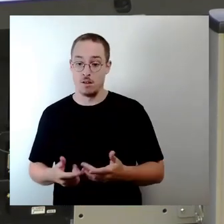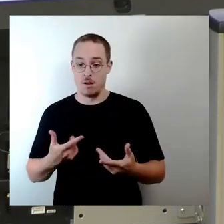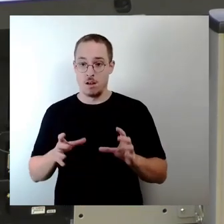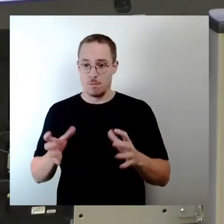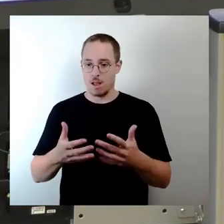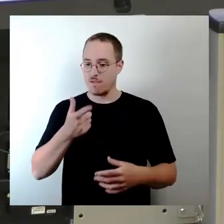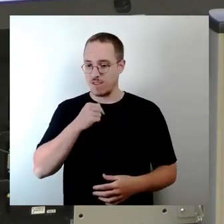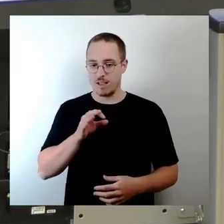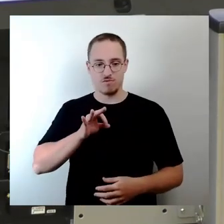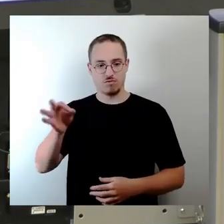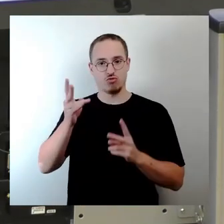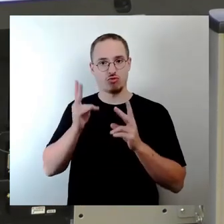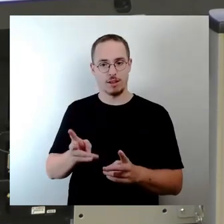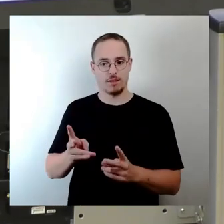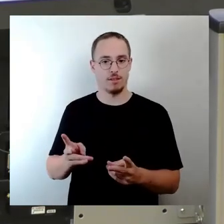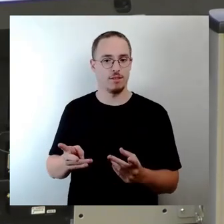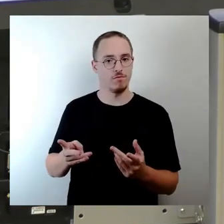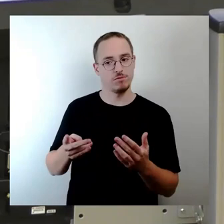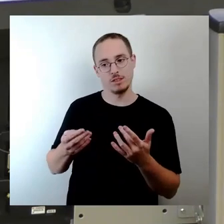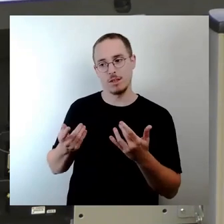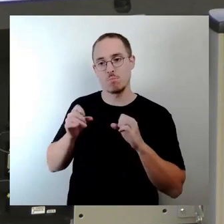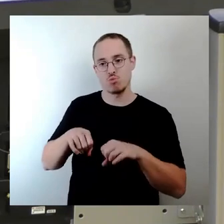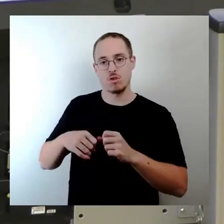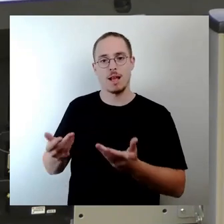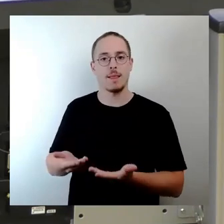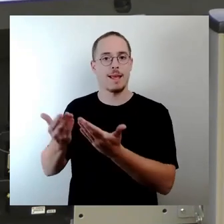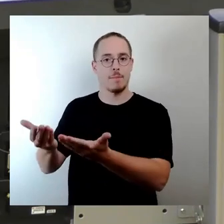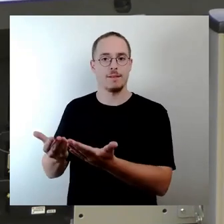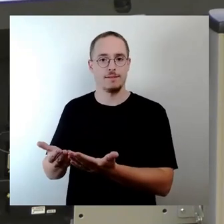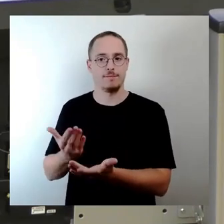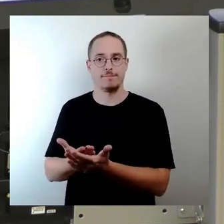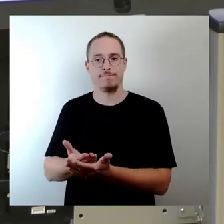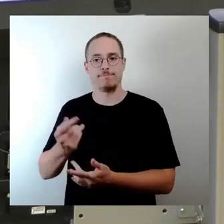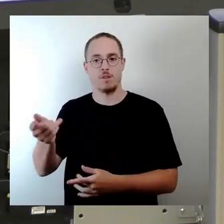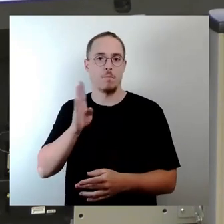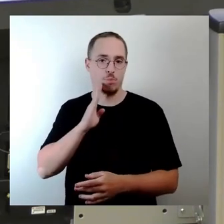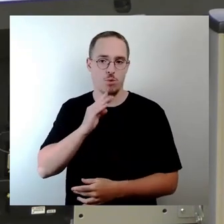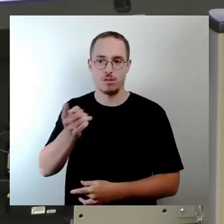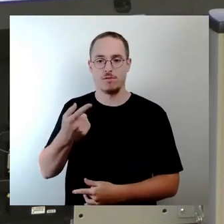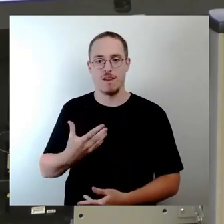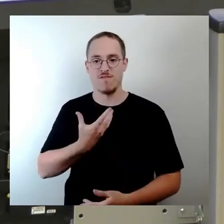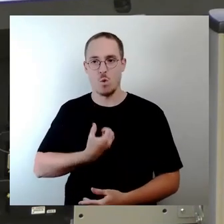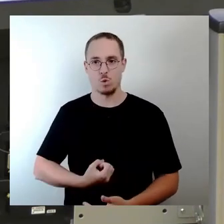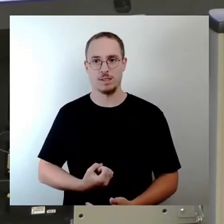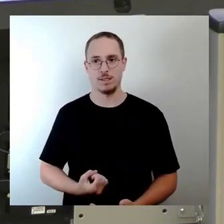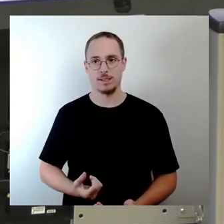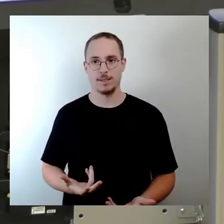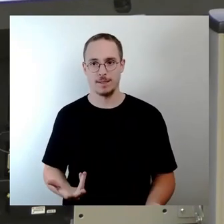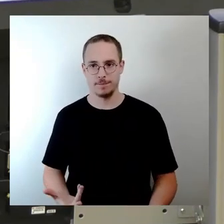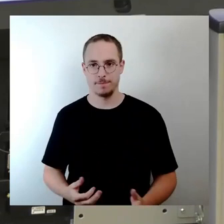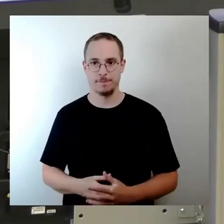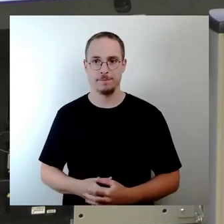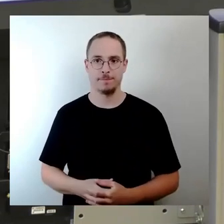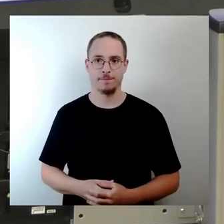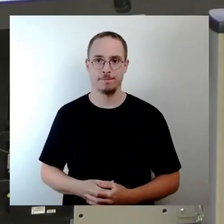war leider nicht zu erwarten und verursacht Frustration bei den Bürgern. Bei einer Bürgersprechstunde am 08.03. konnte ich der Sache